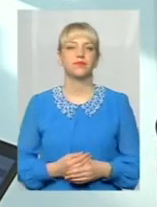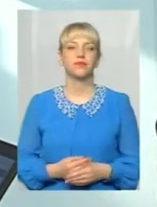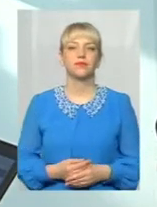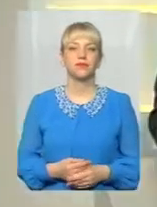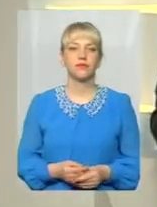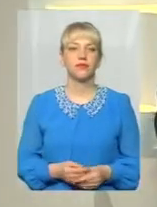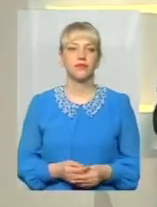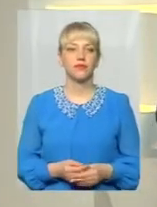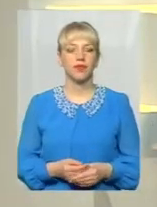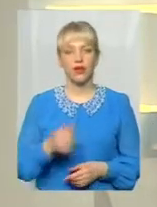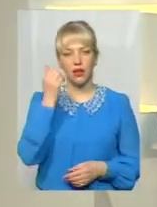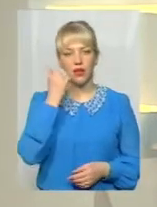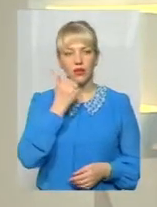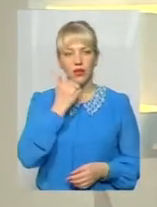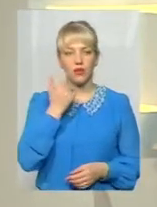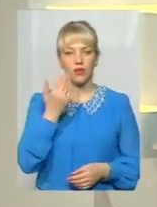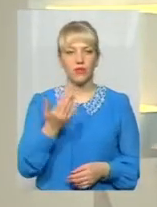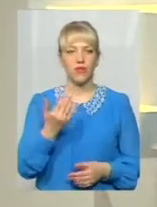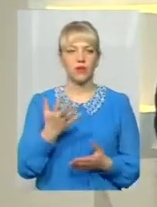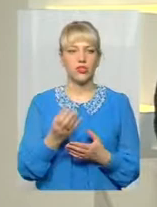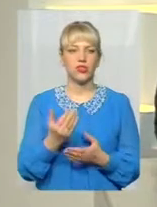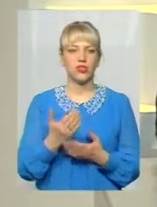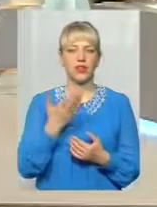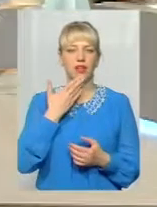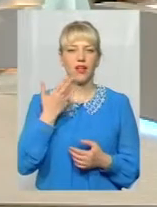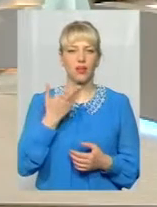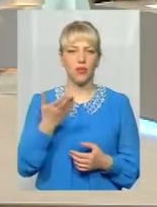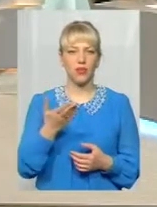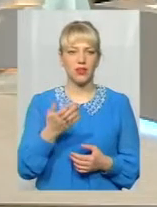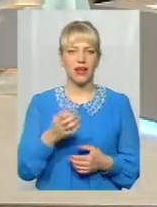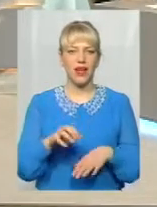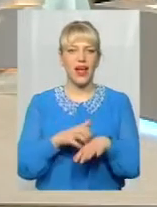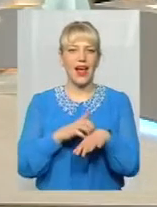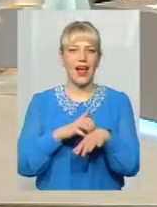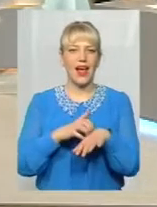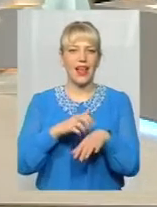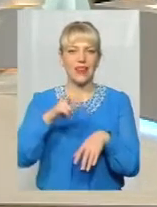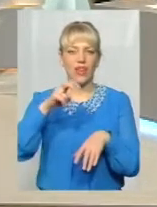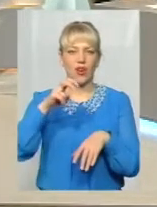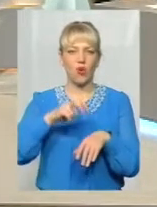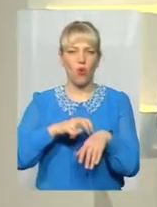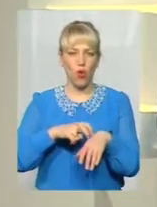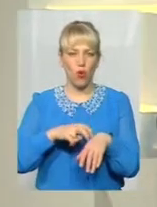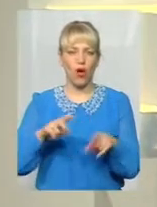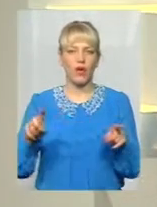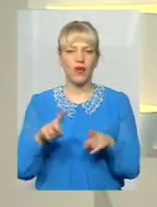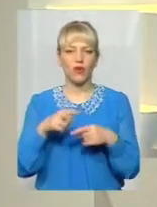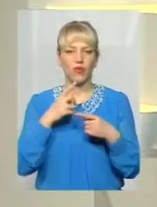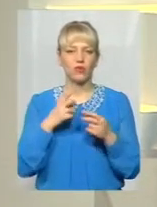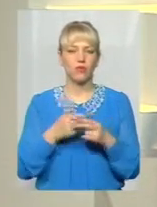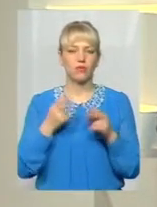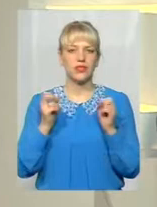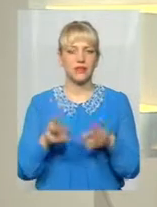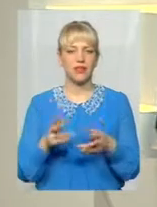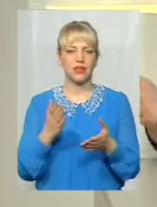пожеж. Дякую, пан Андрій. У нас ще є коментар алерголога, який говорить про те, що небезпека є навіть